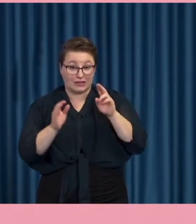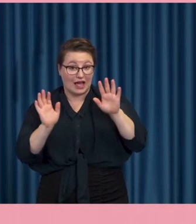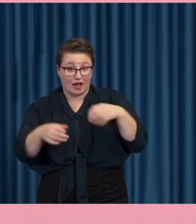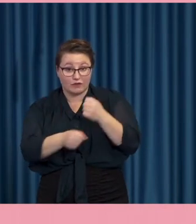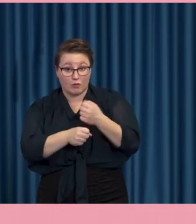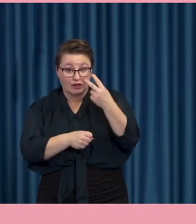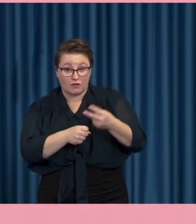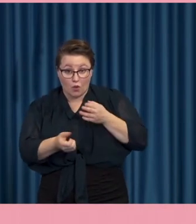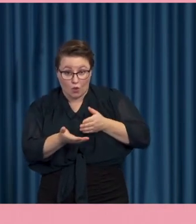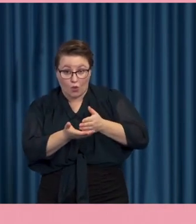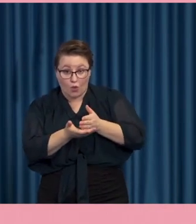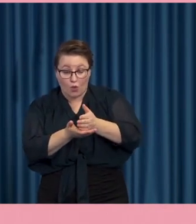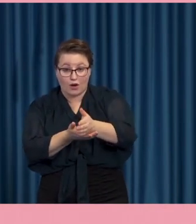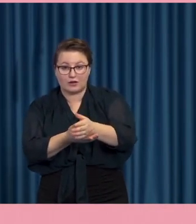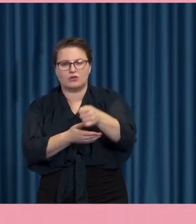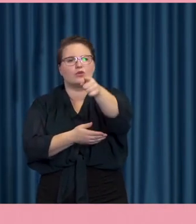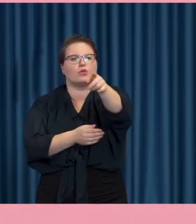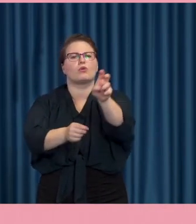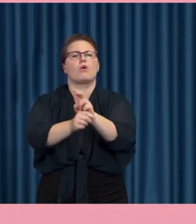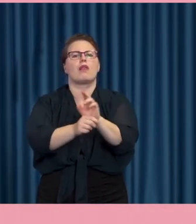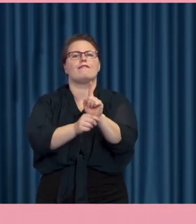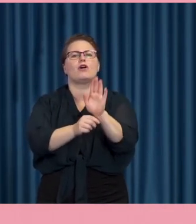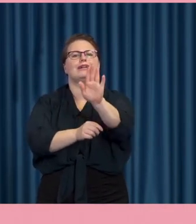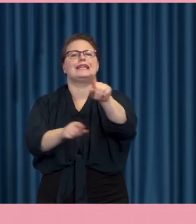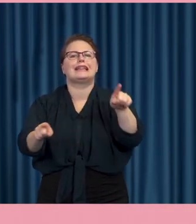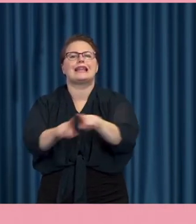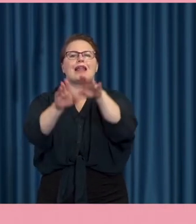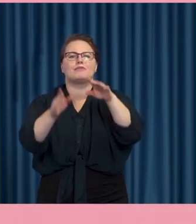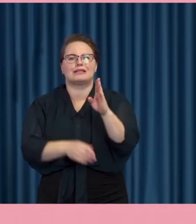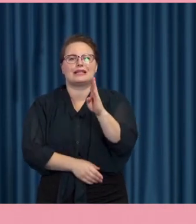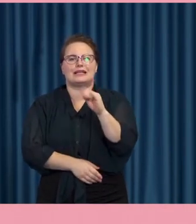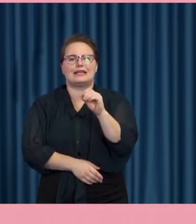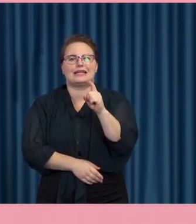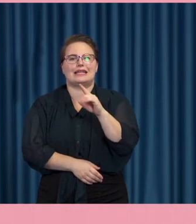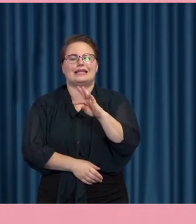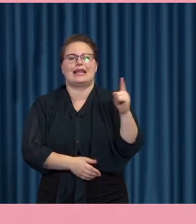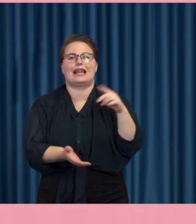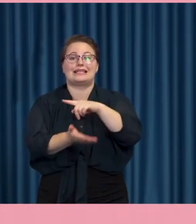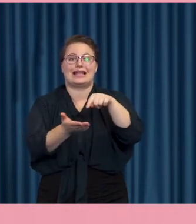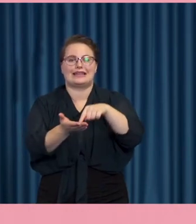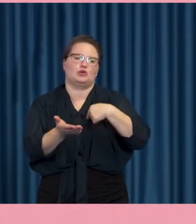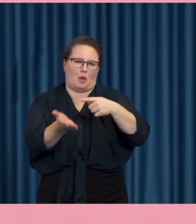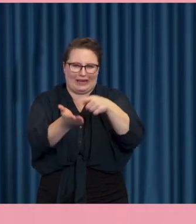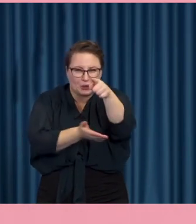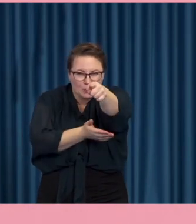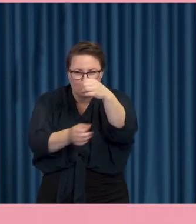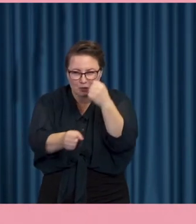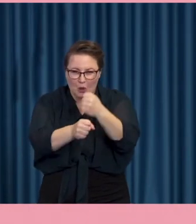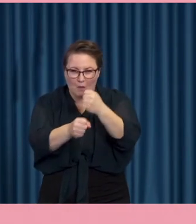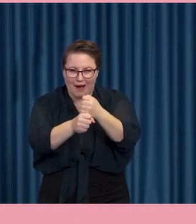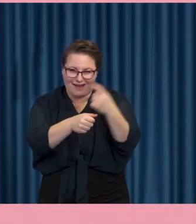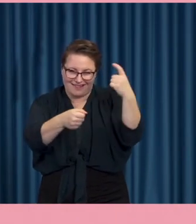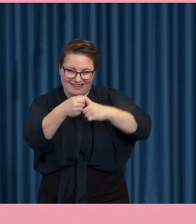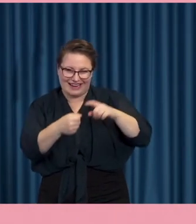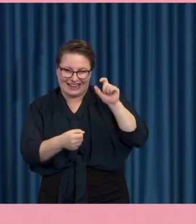så kolla var ert närmaste är någonstans och se då tänker jag kanske mer på er som som jobbar med frågor om digital